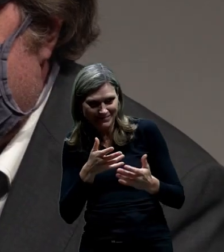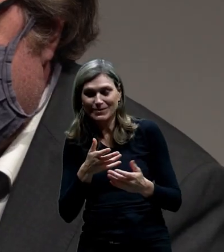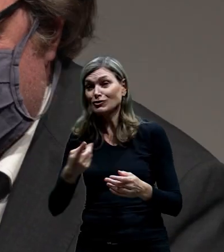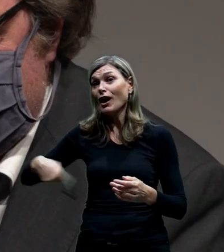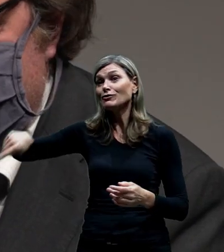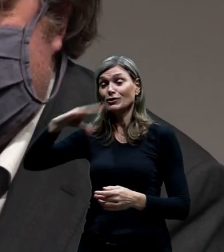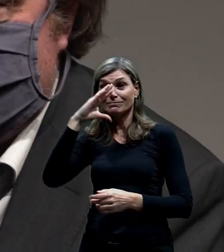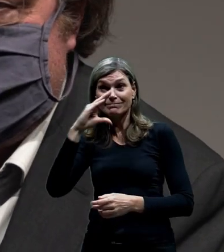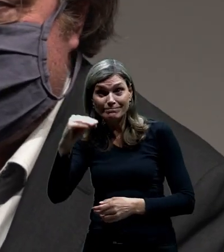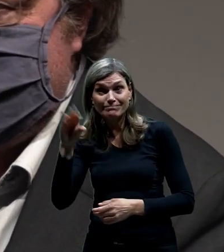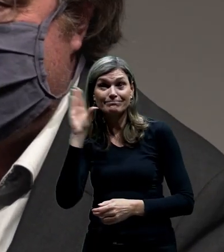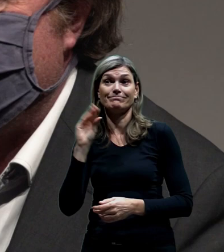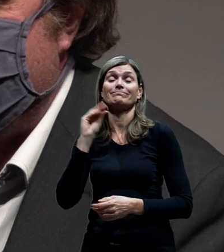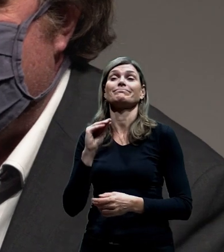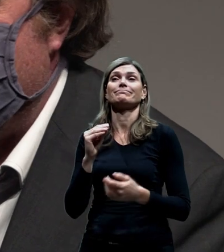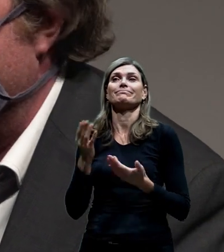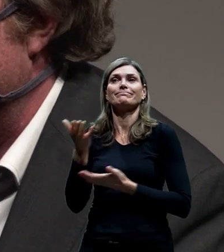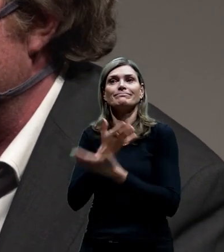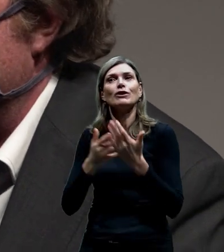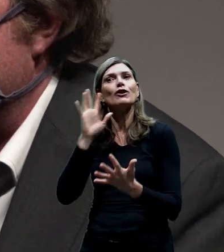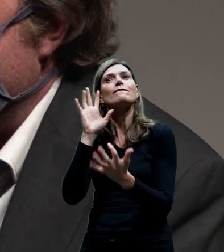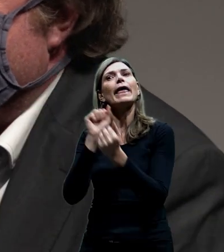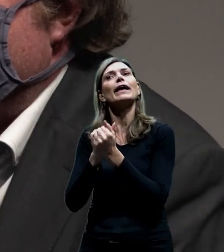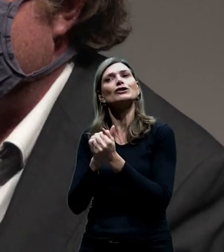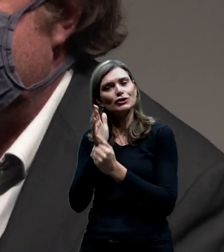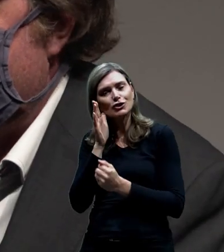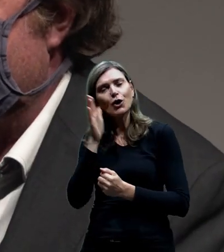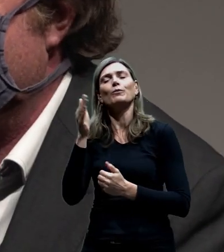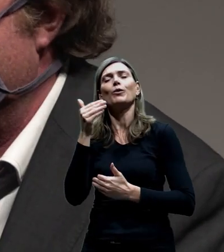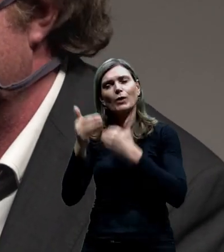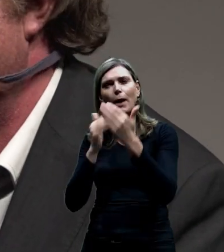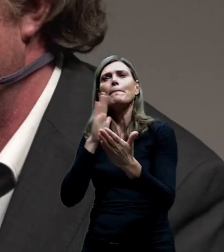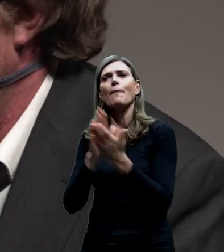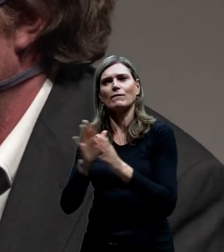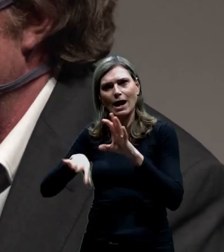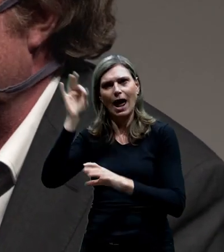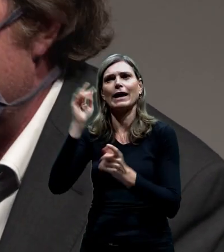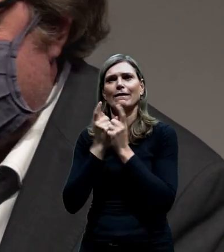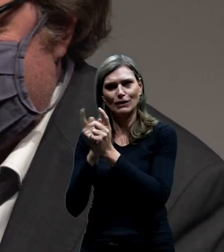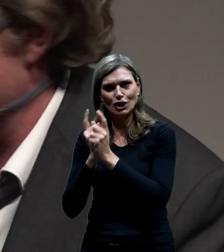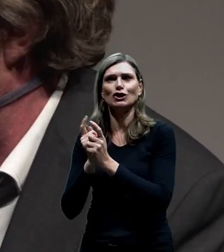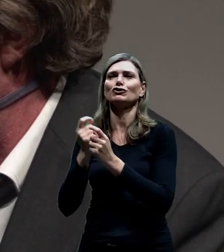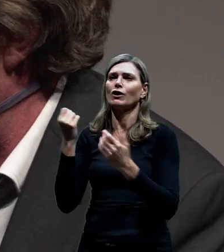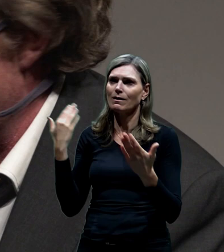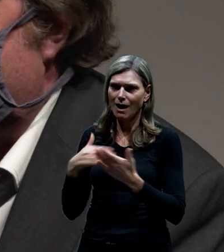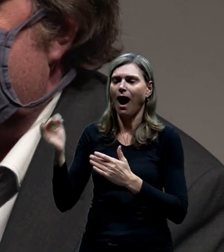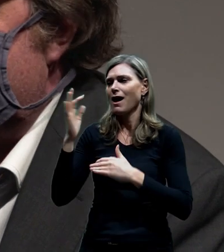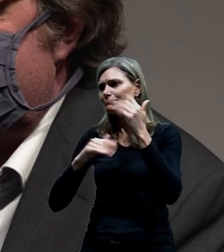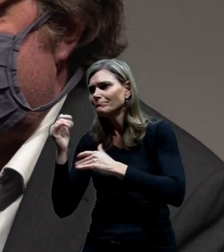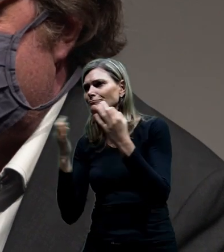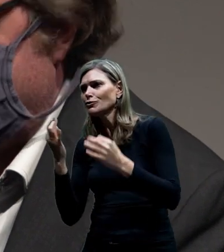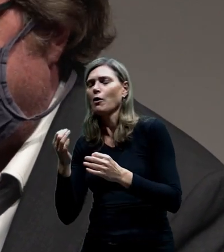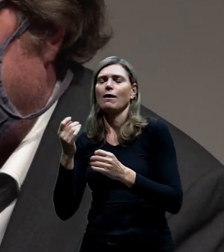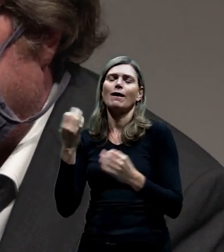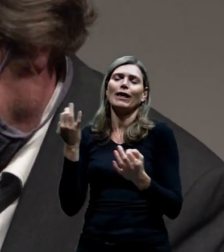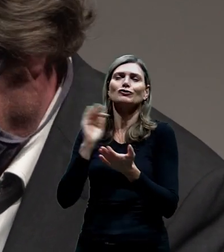sledujete a že s námi sdílíte tu víru, že se z toho vysekáme a že se budeme zajímat zase o skvělý projekty v